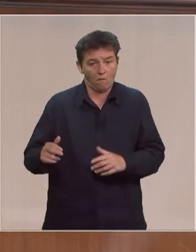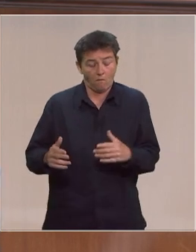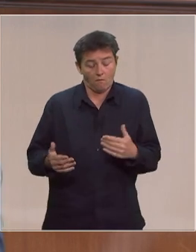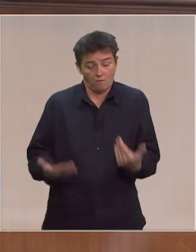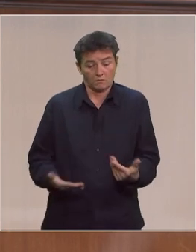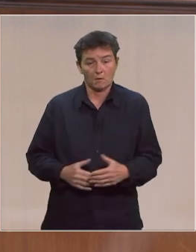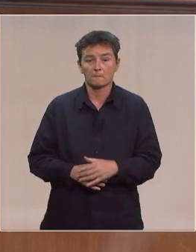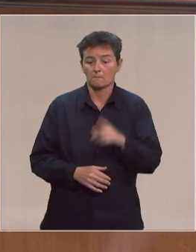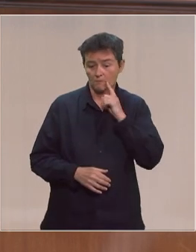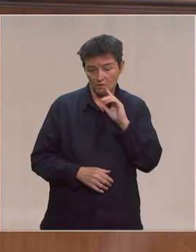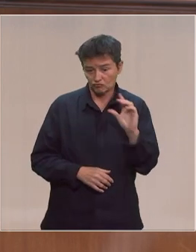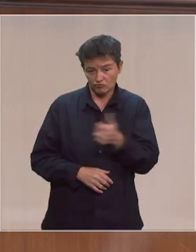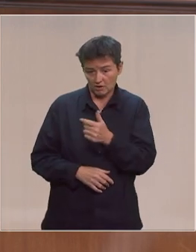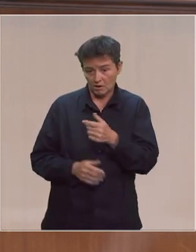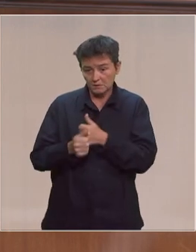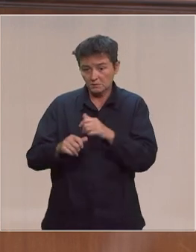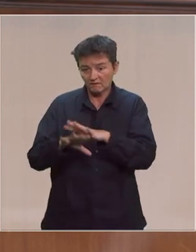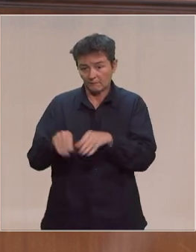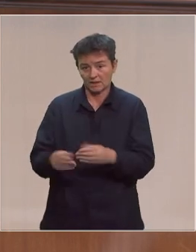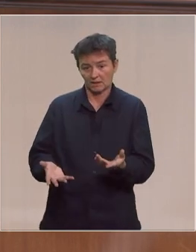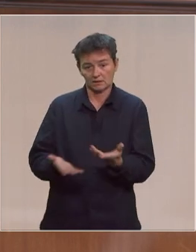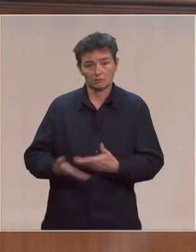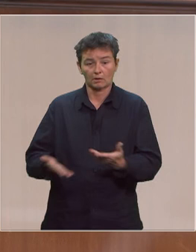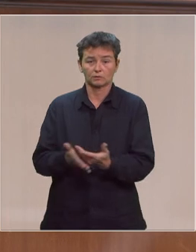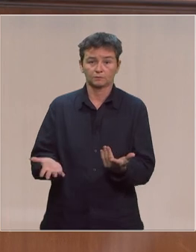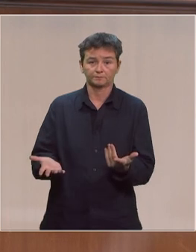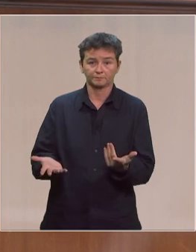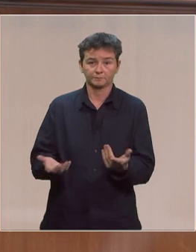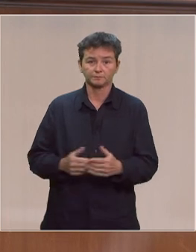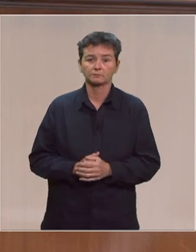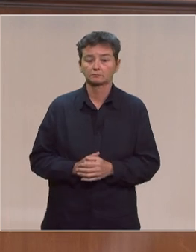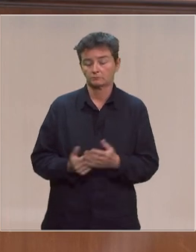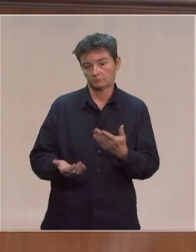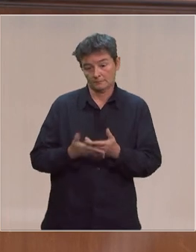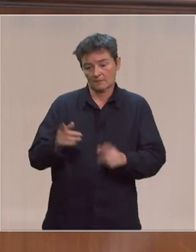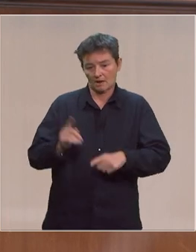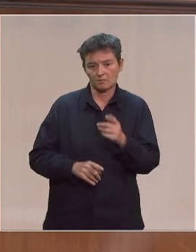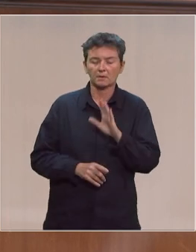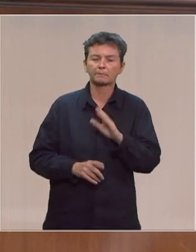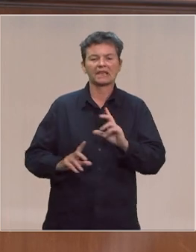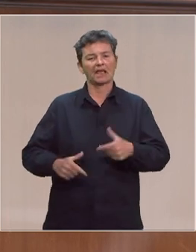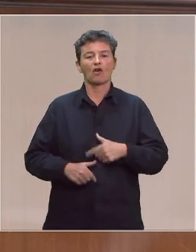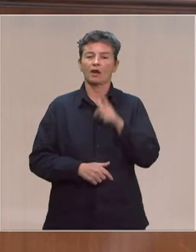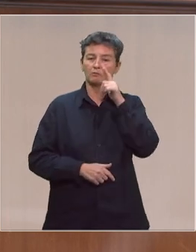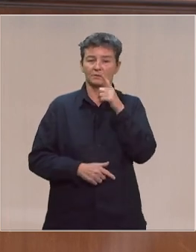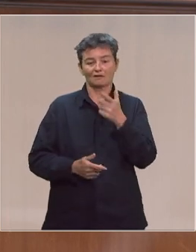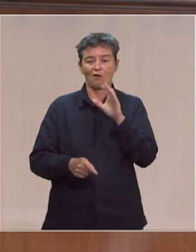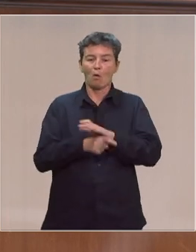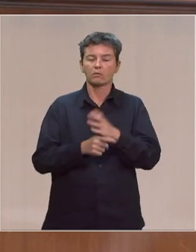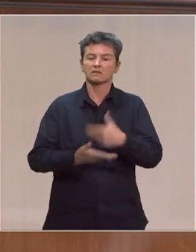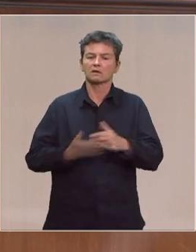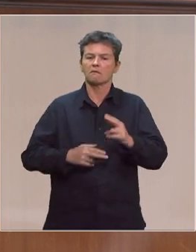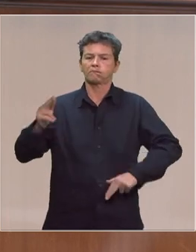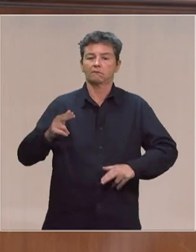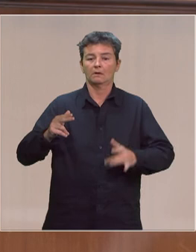vivons puisque chacun est renvoyé à son contexte familial et là aussi à contrario on voit l'importance de l'école de la République qui permet de combattre les inégalités